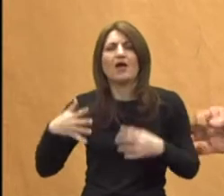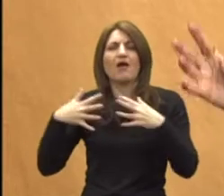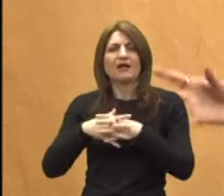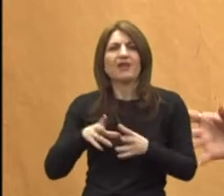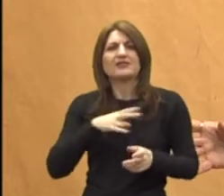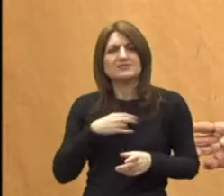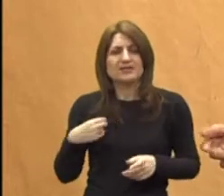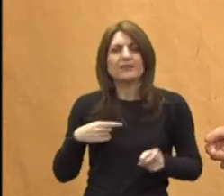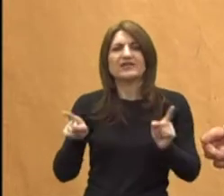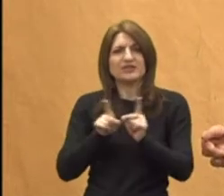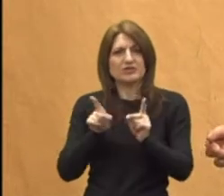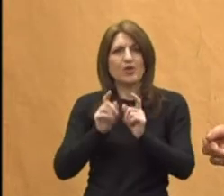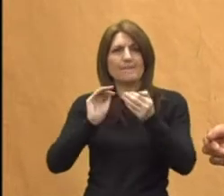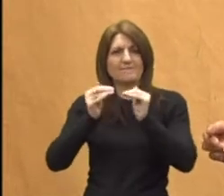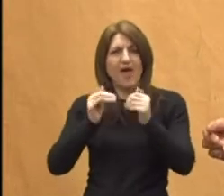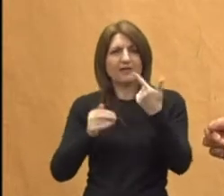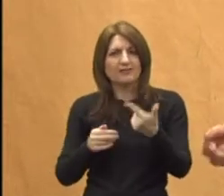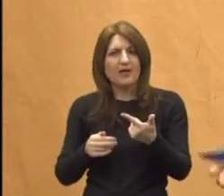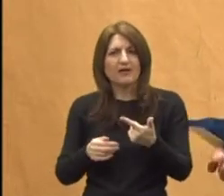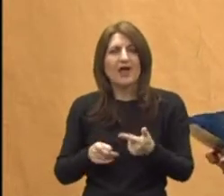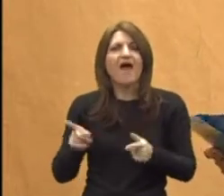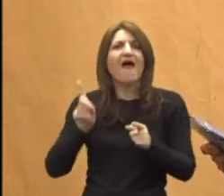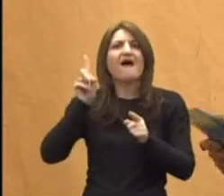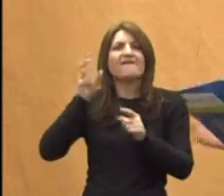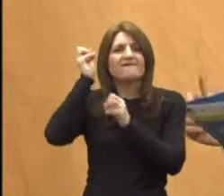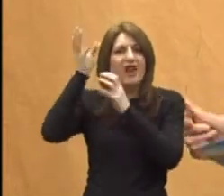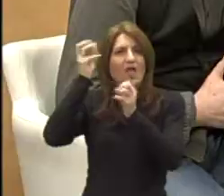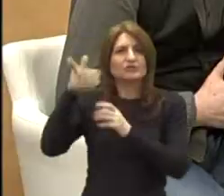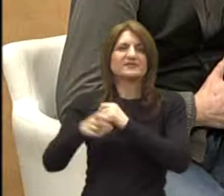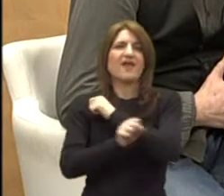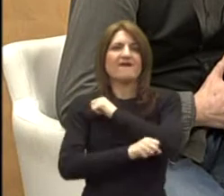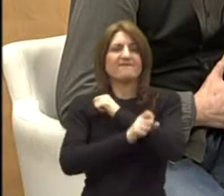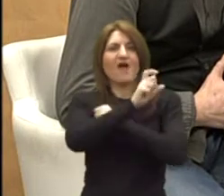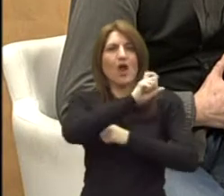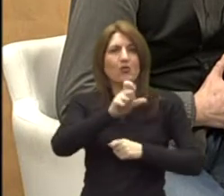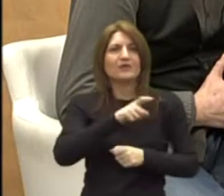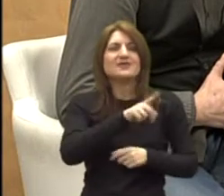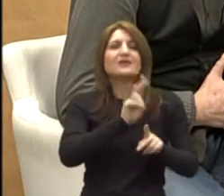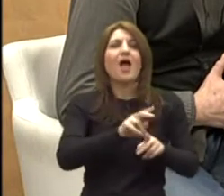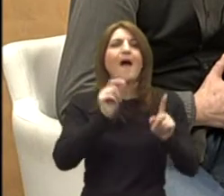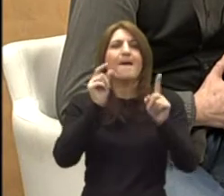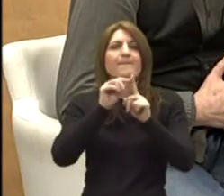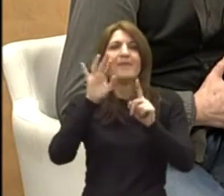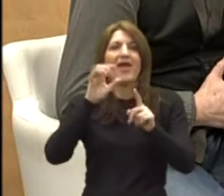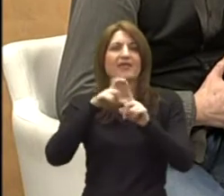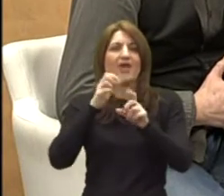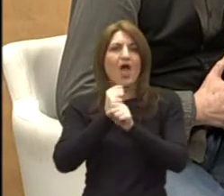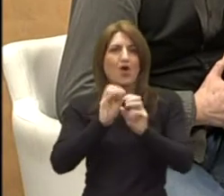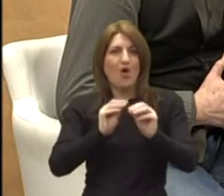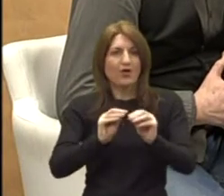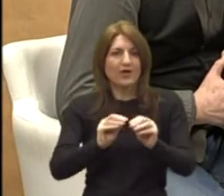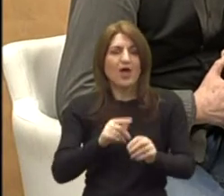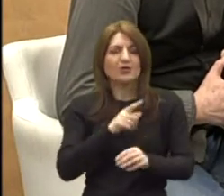Zagreb. Nam je partner Filozofski fakultet, Ocijek za pedagogiju. Razvijamo te